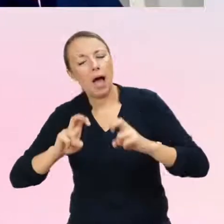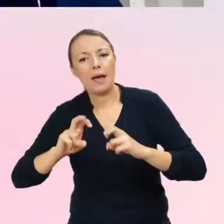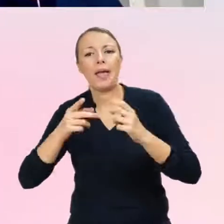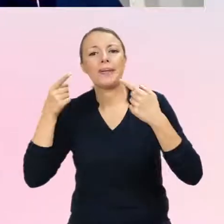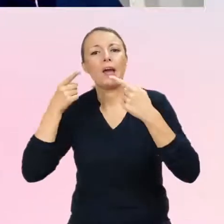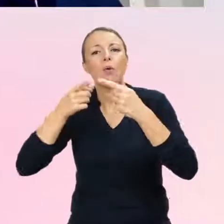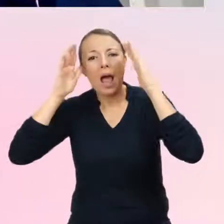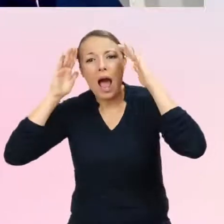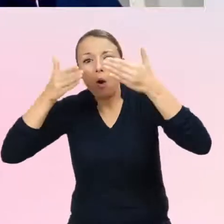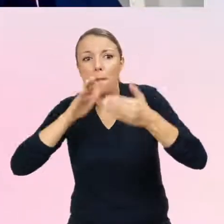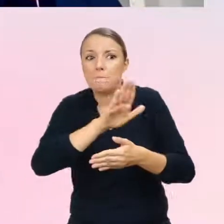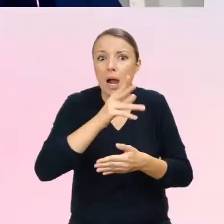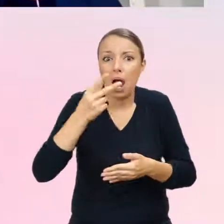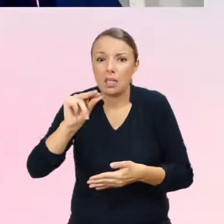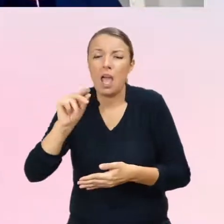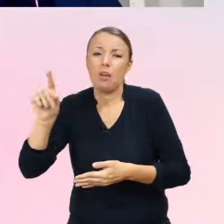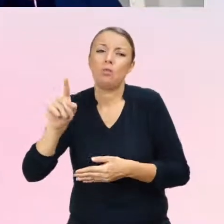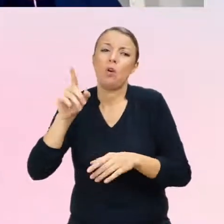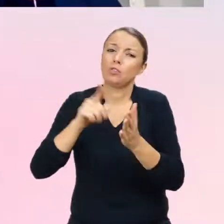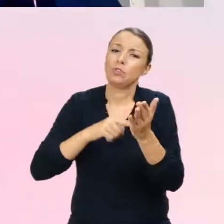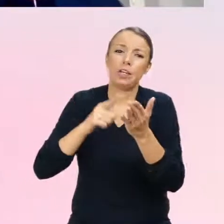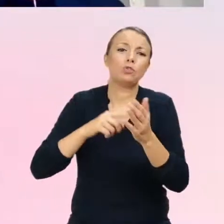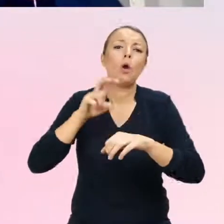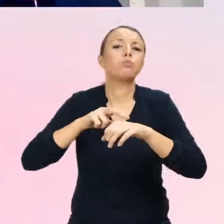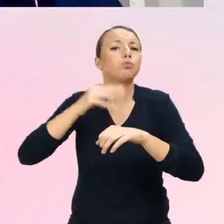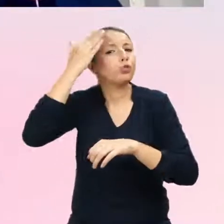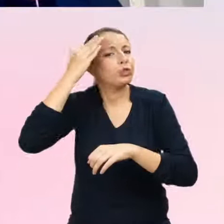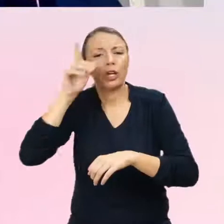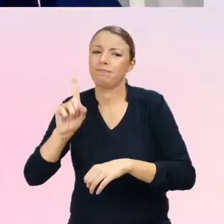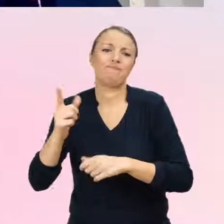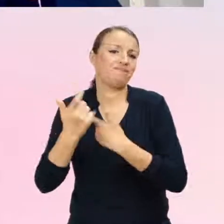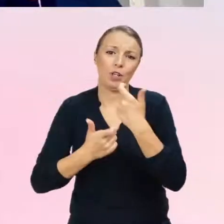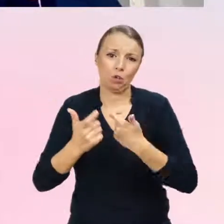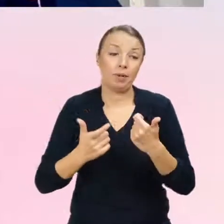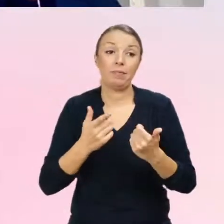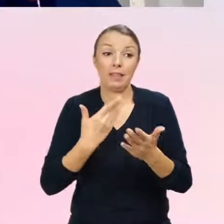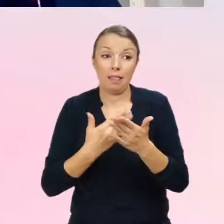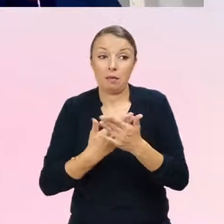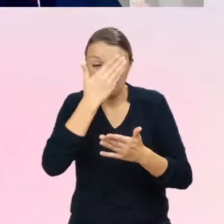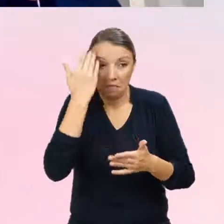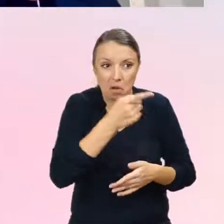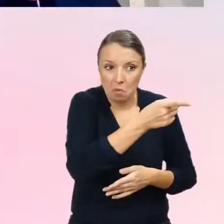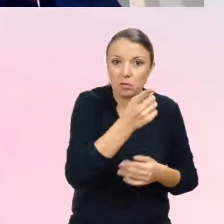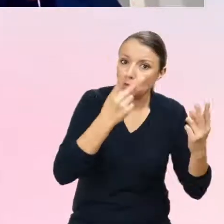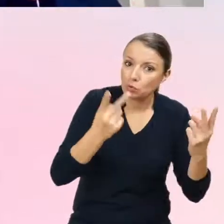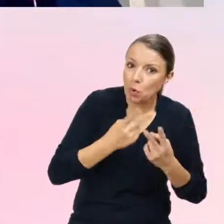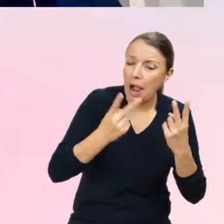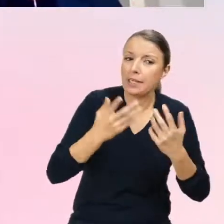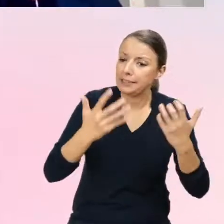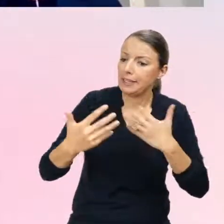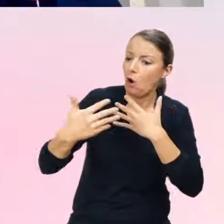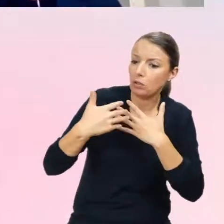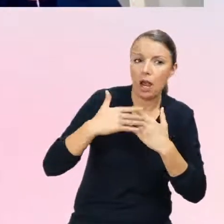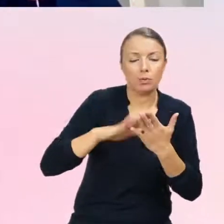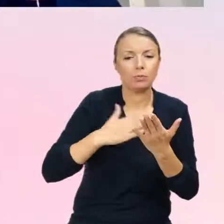Więc tutaj nie wiadomo, czy te osoby szukały diagnozy, czy po prostu jej nie otrzymały ale podejrzewają samy